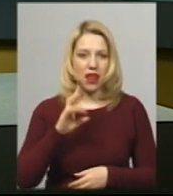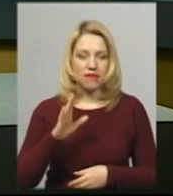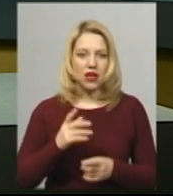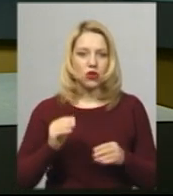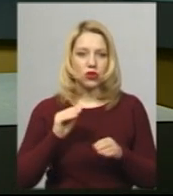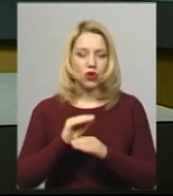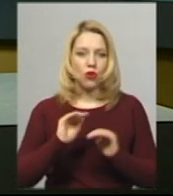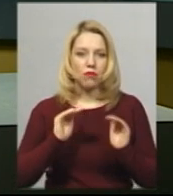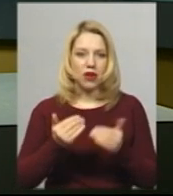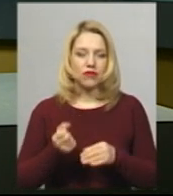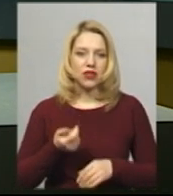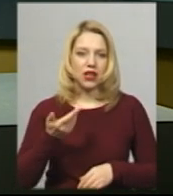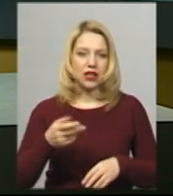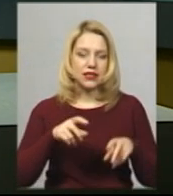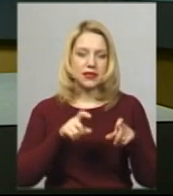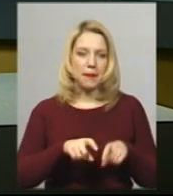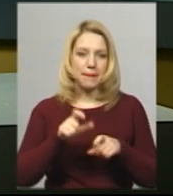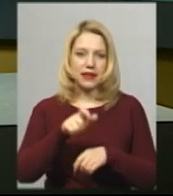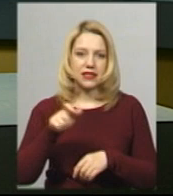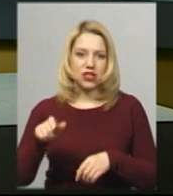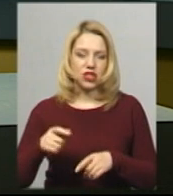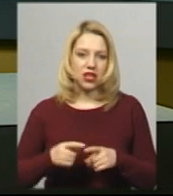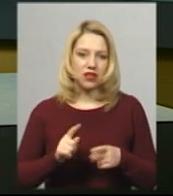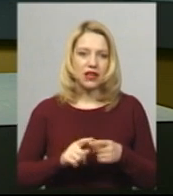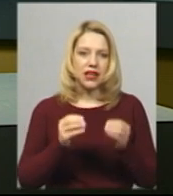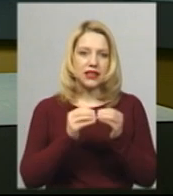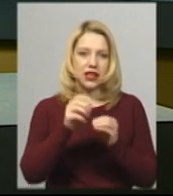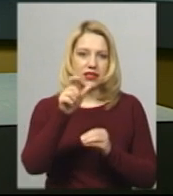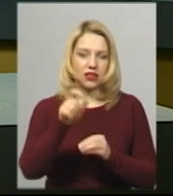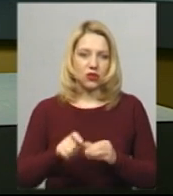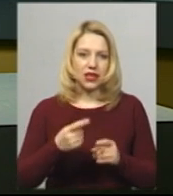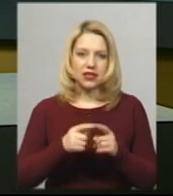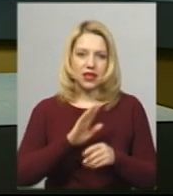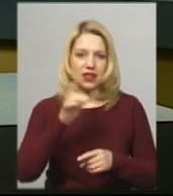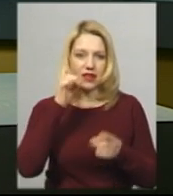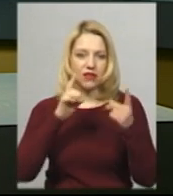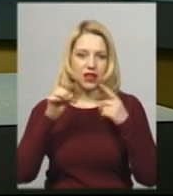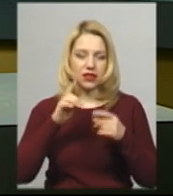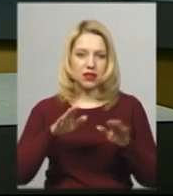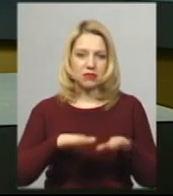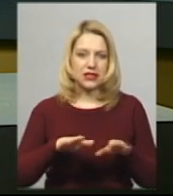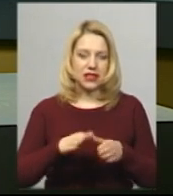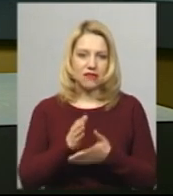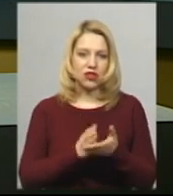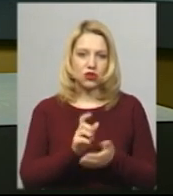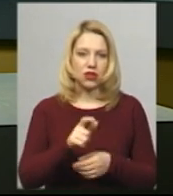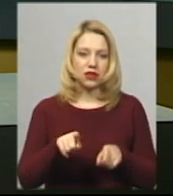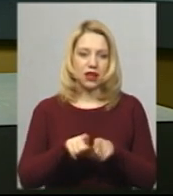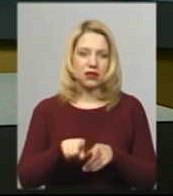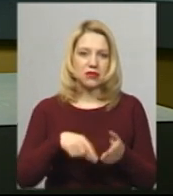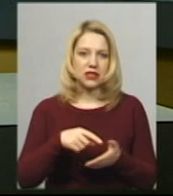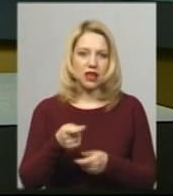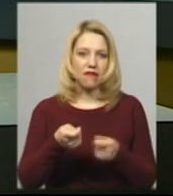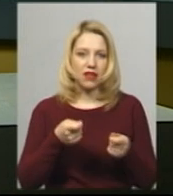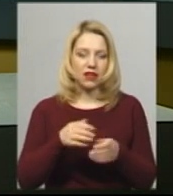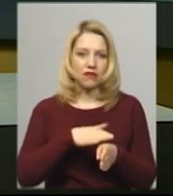обмеження у кількості пасажирів в салоні транспорту до 10 осіб. Не вигадка місцевих чиновників. Таким чином міська влада виконує